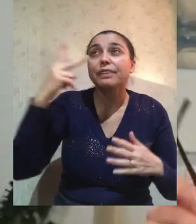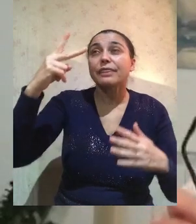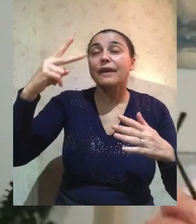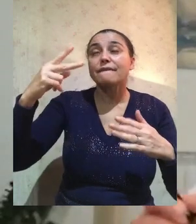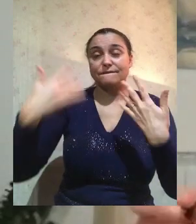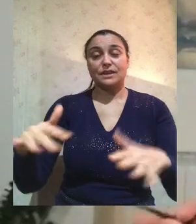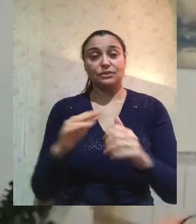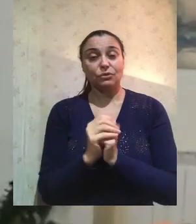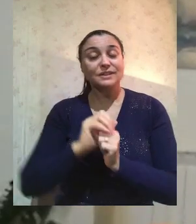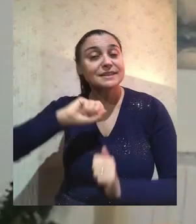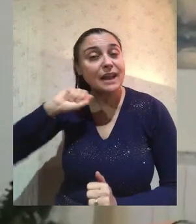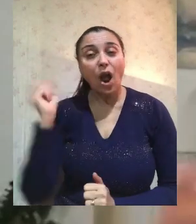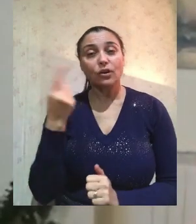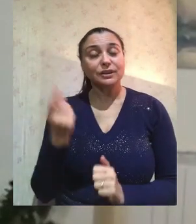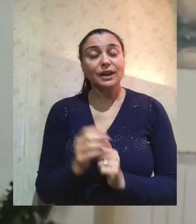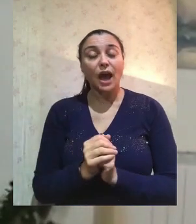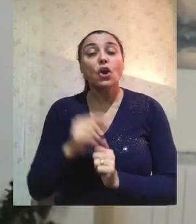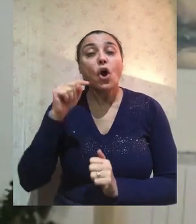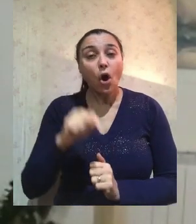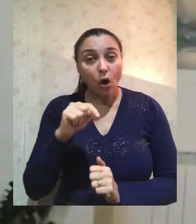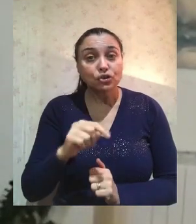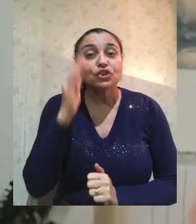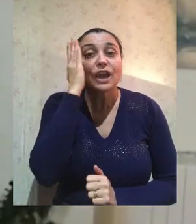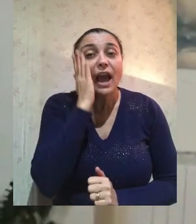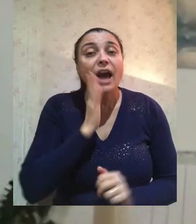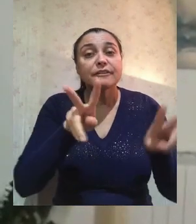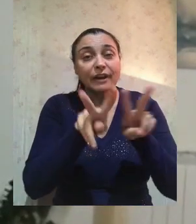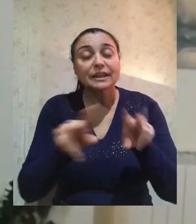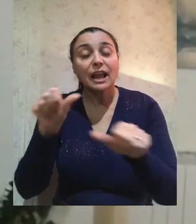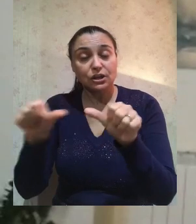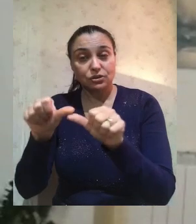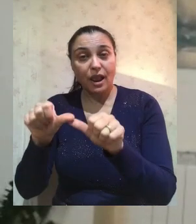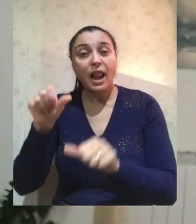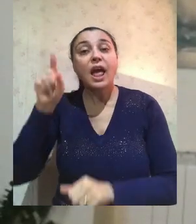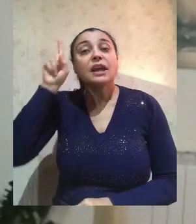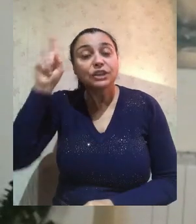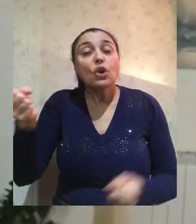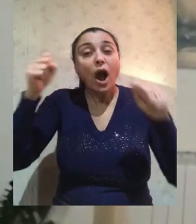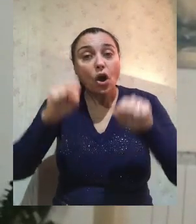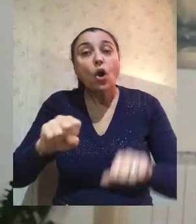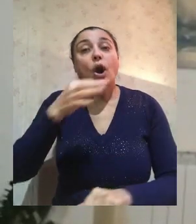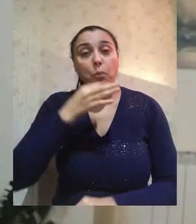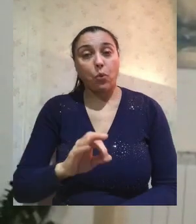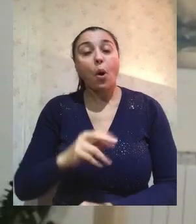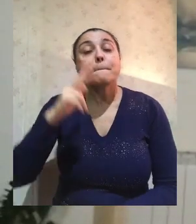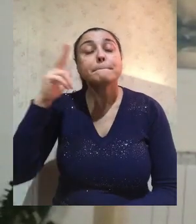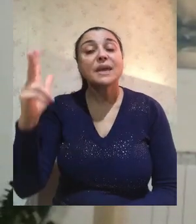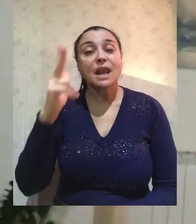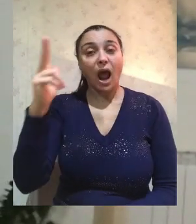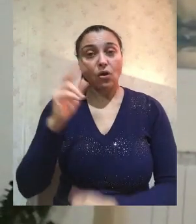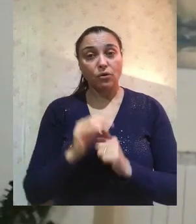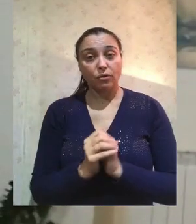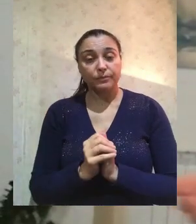straordinarie. Ecco, questo oggi, cari fratelli e sorelle, possiamo dirlo anche nei giorni